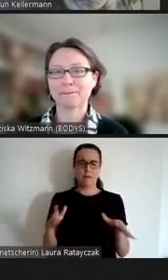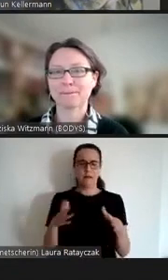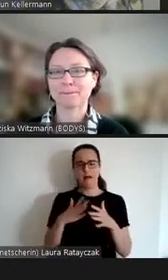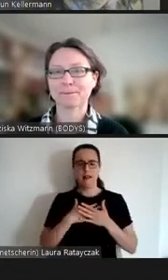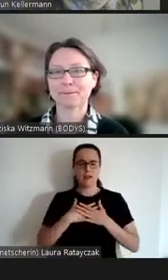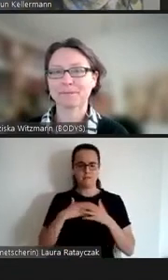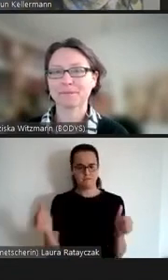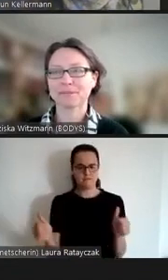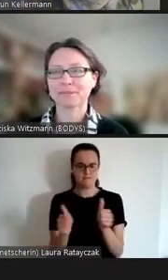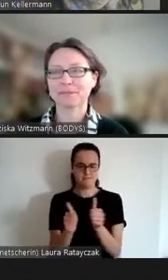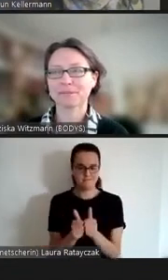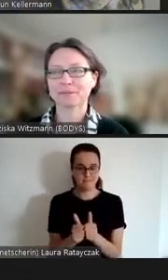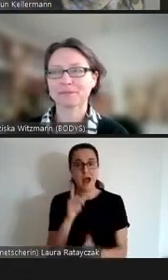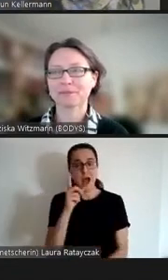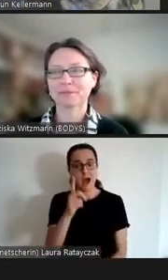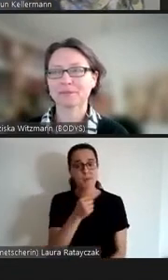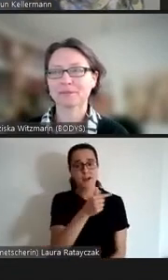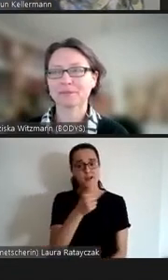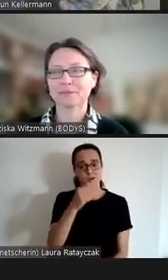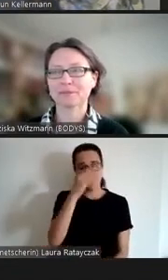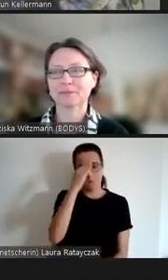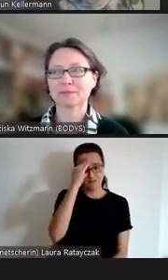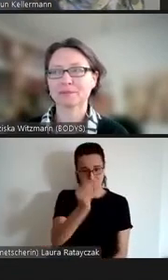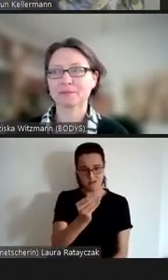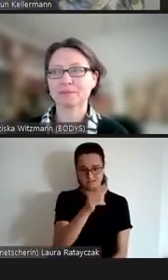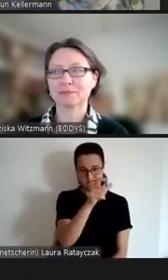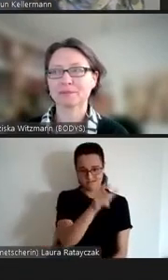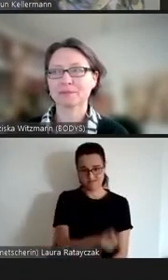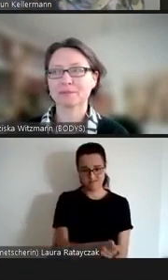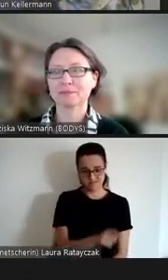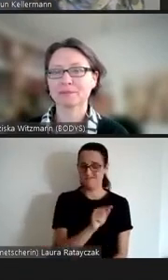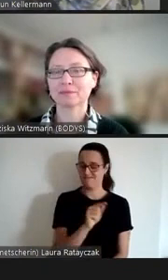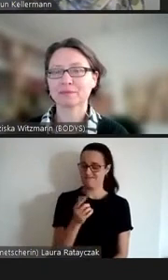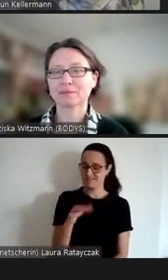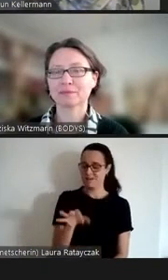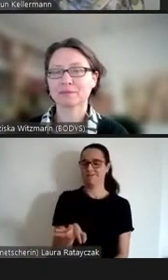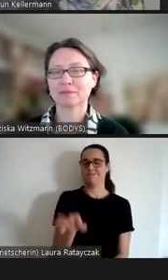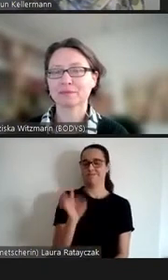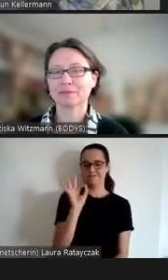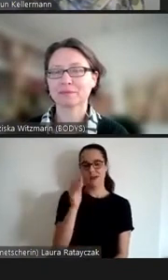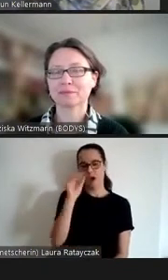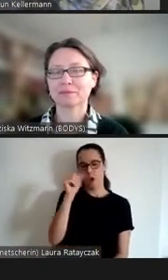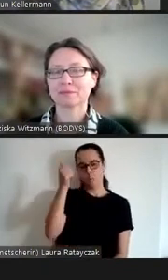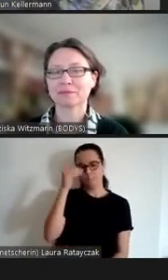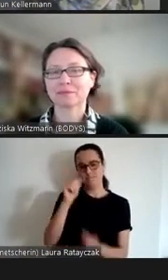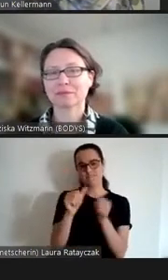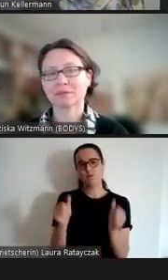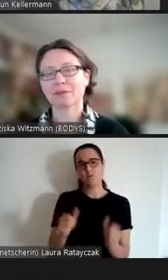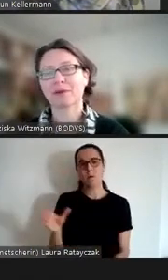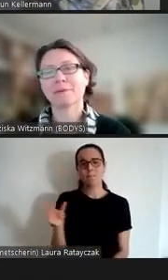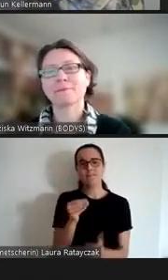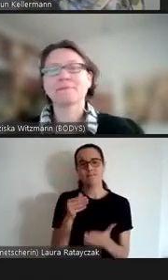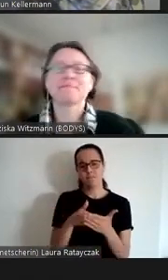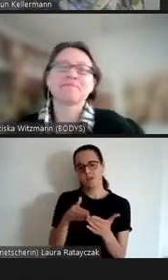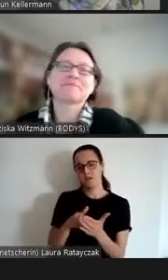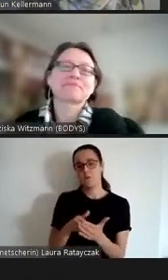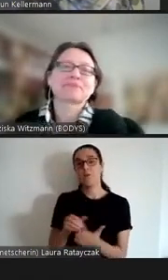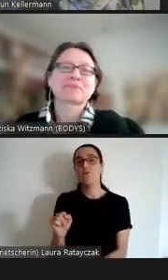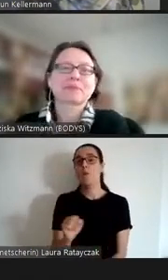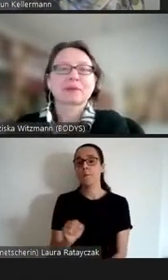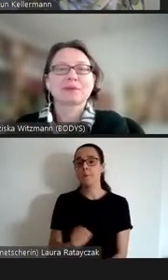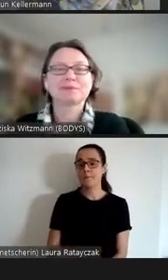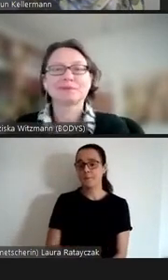aber eine Figur mit Behinderung warum ist das so